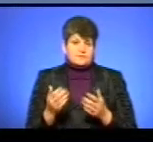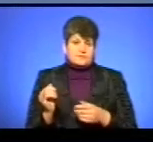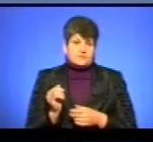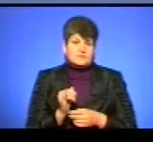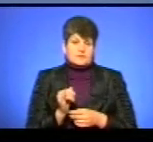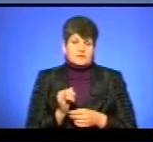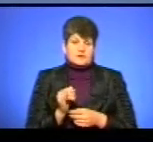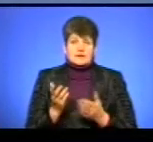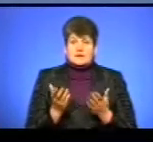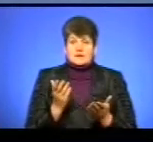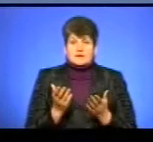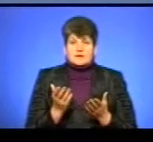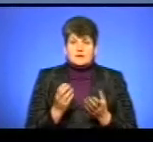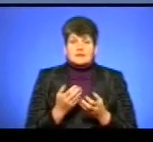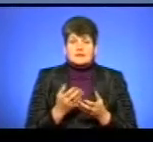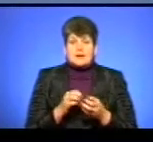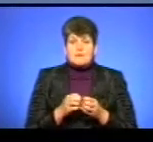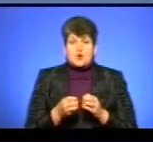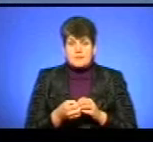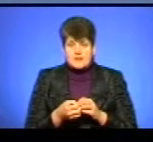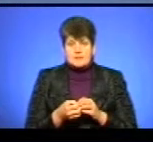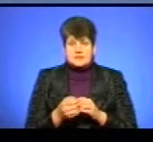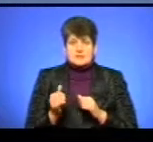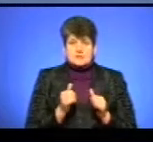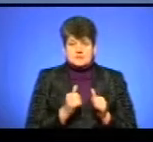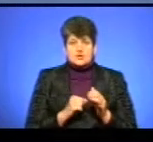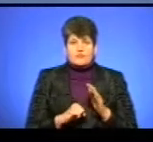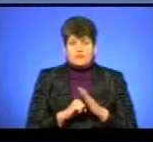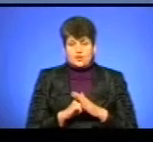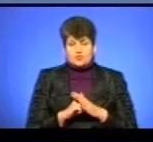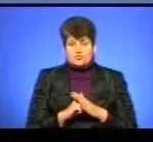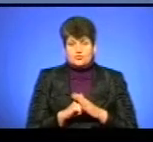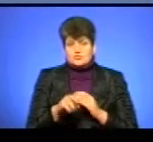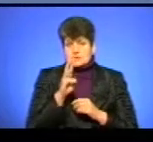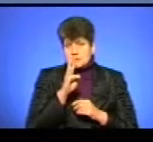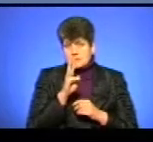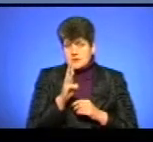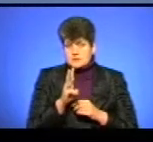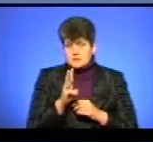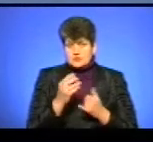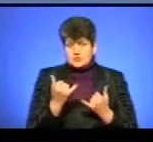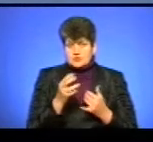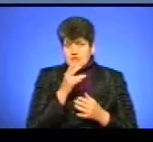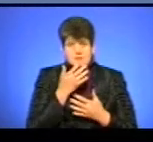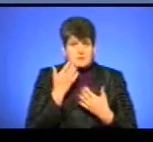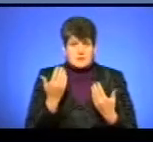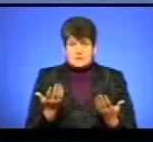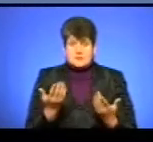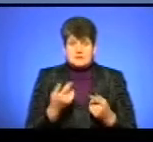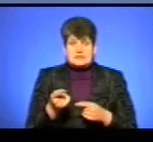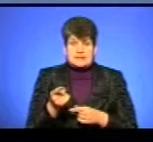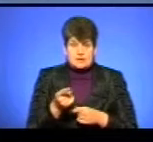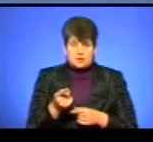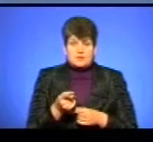і де проблеми з забезпеченням фондом оплаті праці на даний час немає. Це, зокрема,